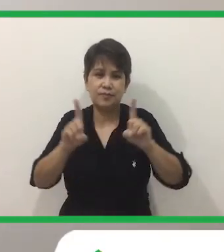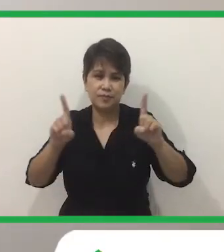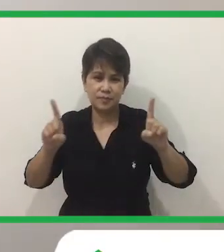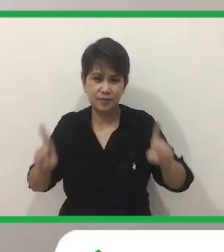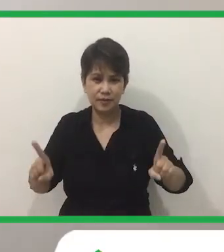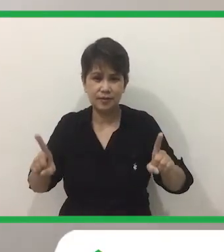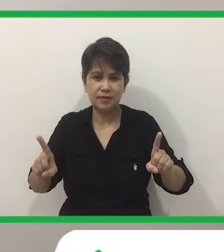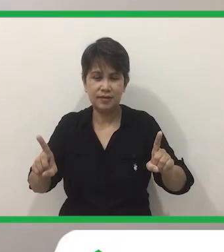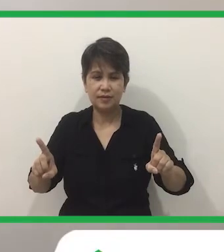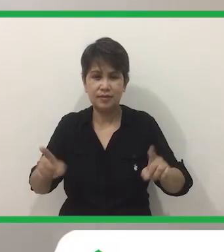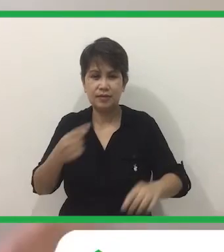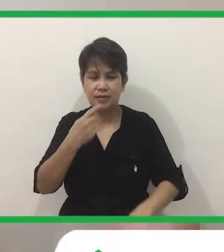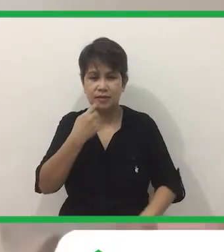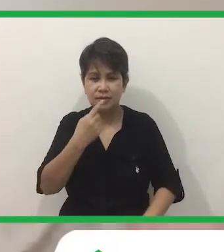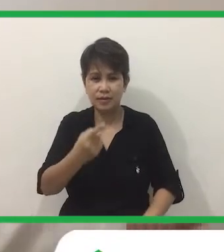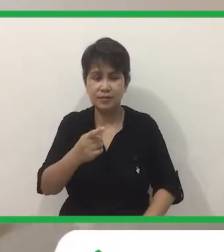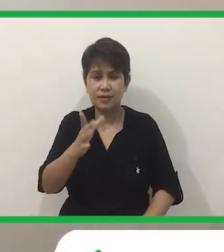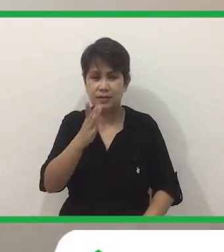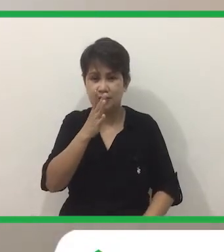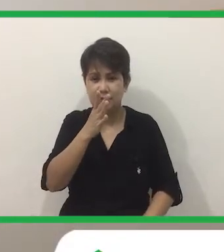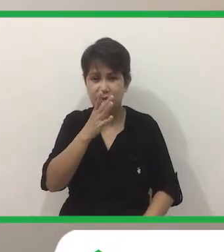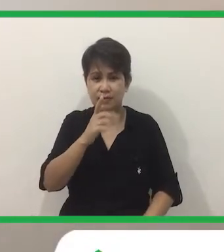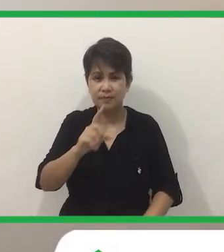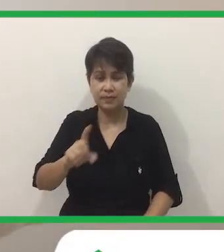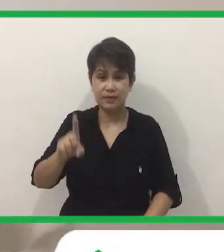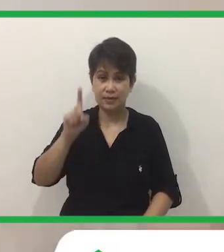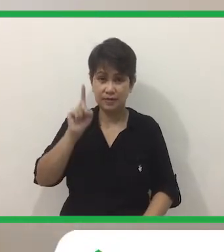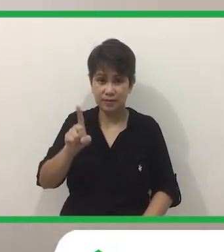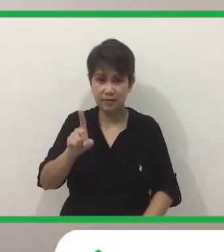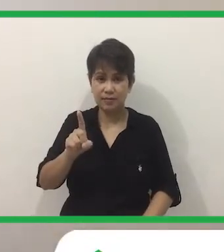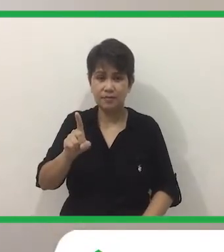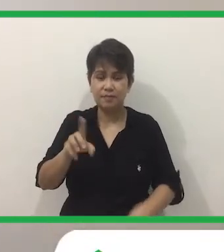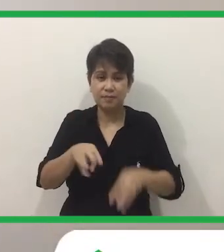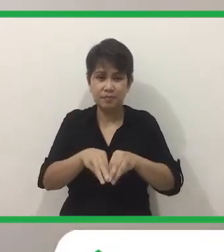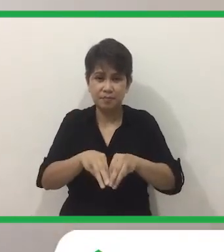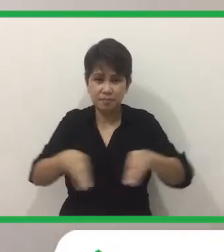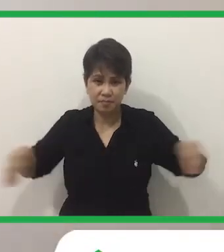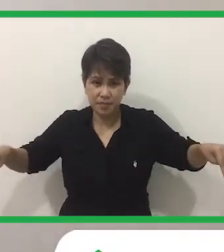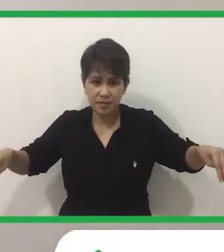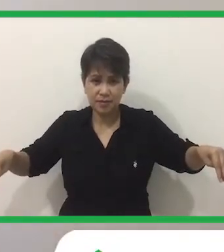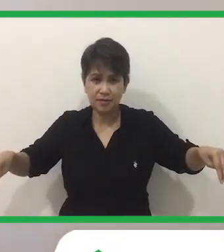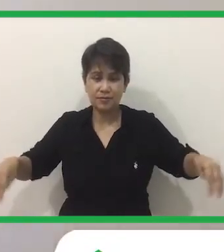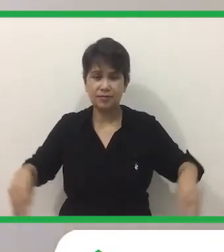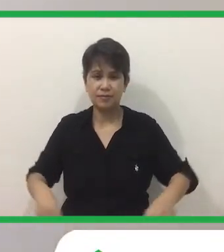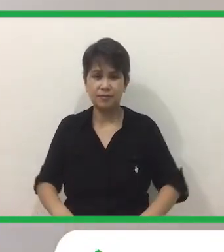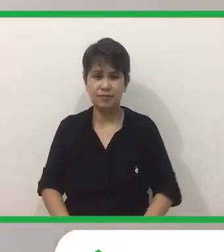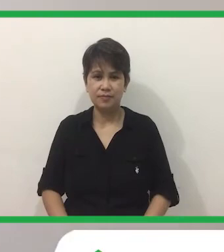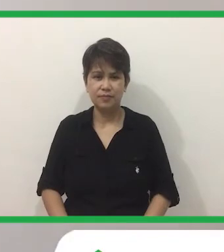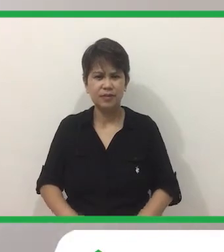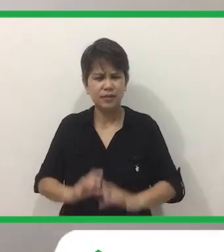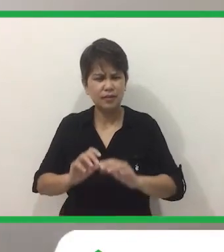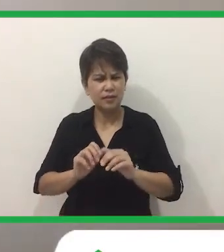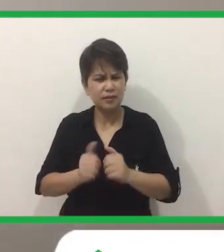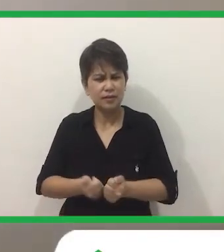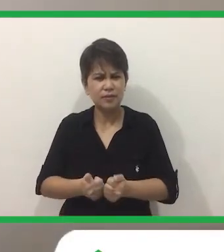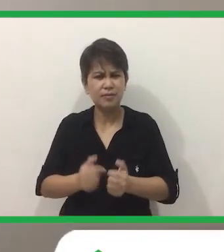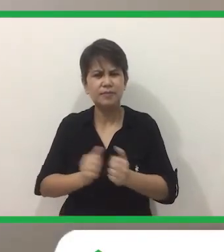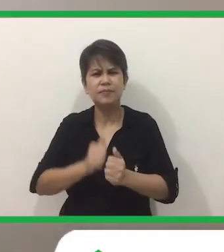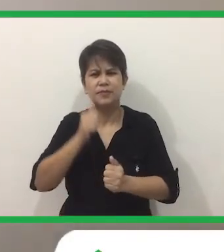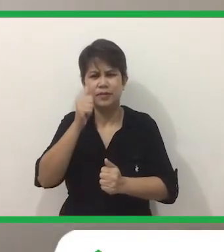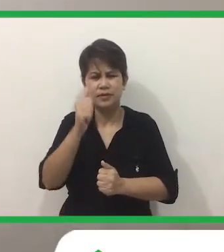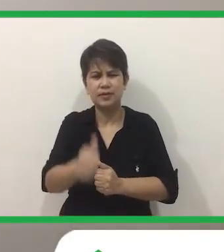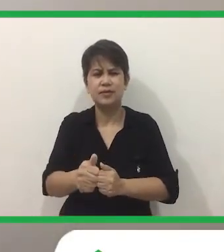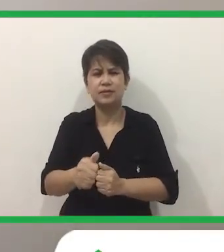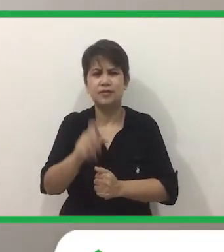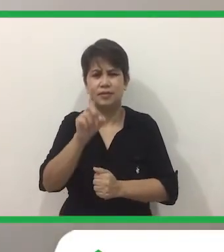Distancing Sabi ni nanay Isang Metro Gaano Ba